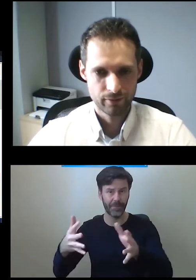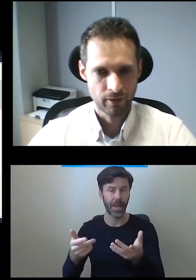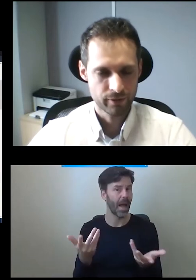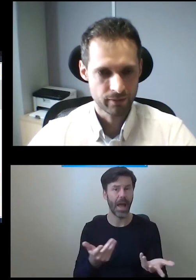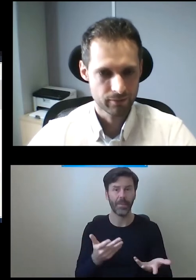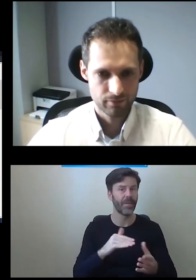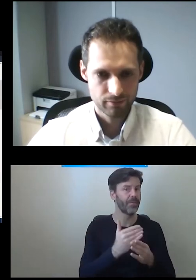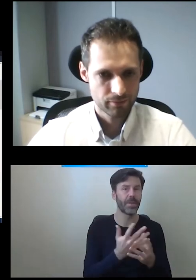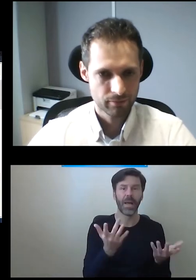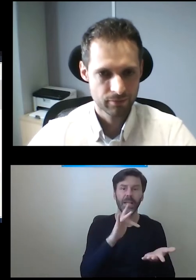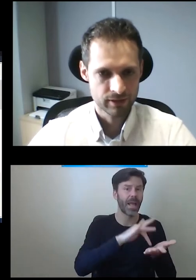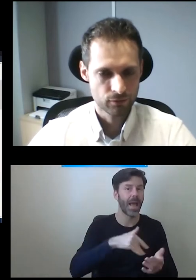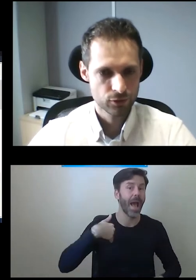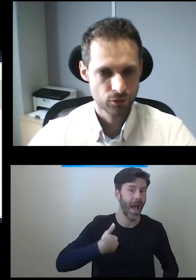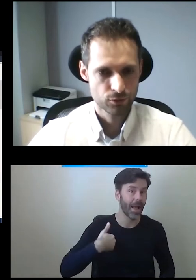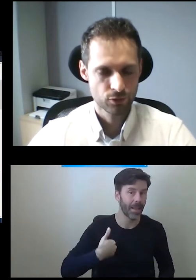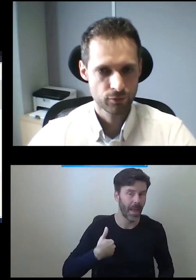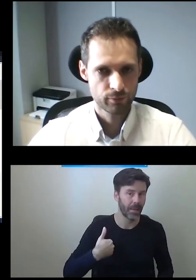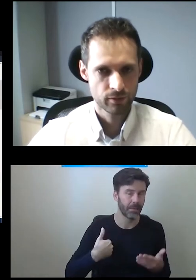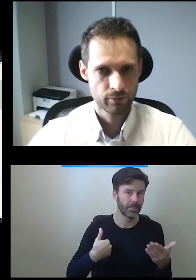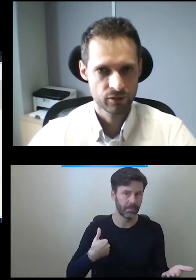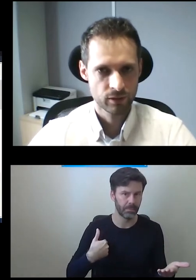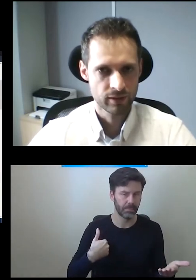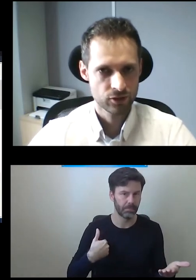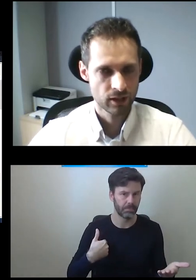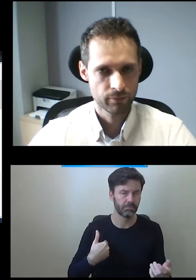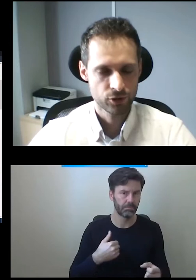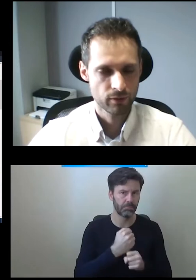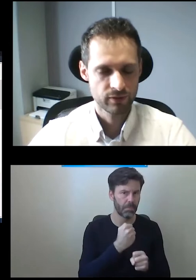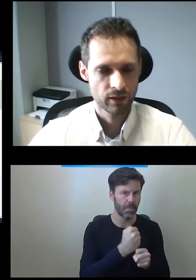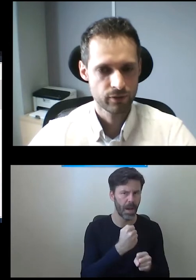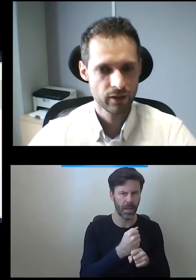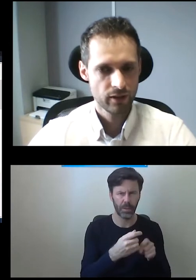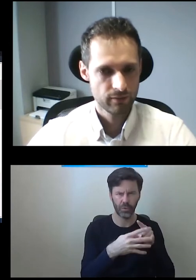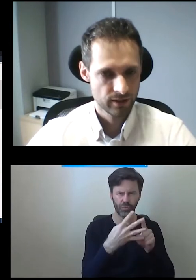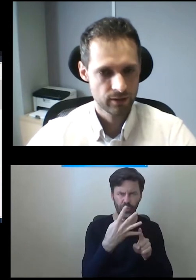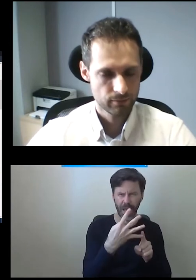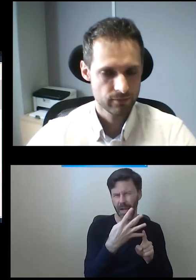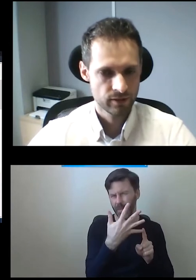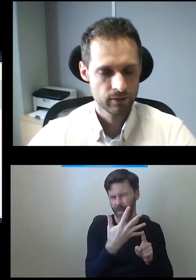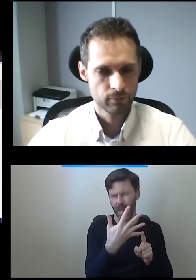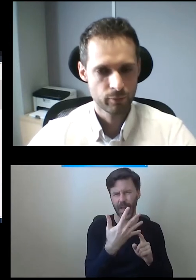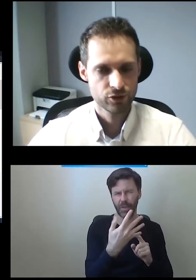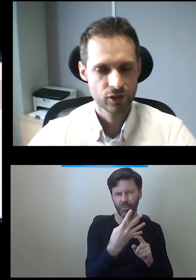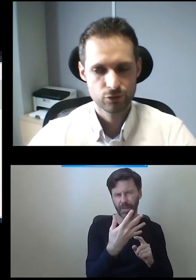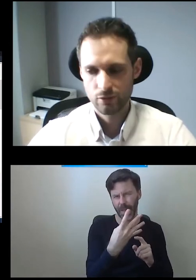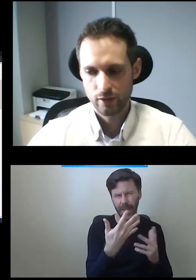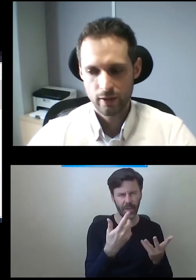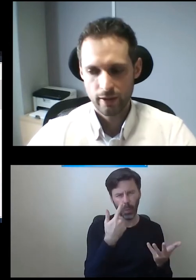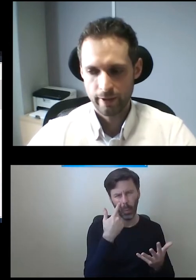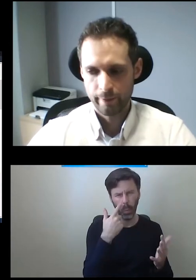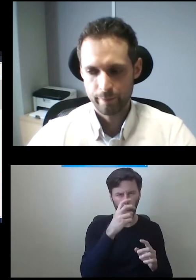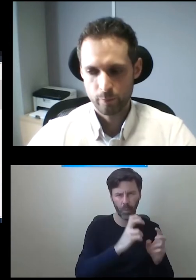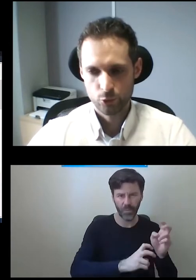Anglii, mamy tam stanowisko, przykładowo pracujemy nad 4-5 windami w jednym momencie czasu.